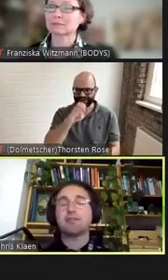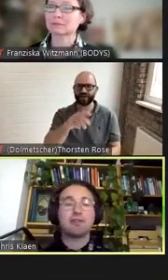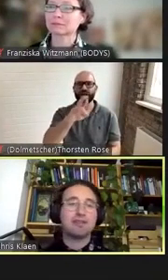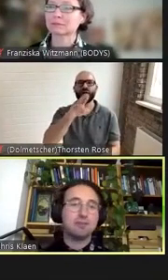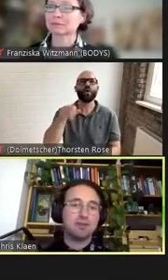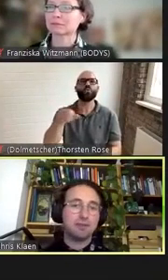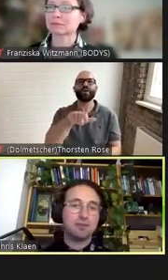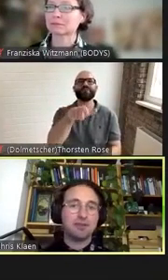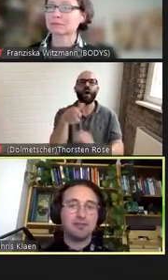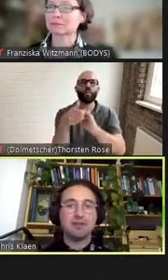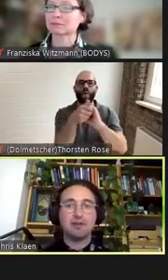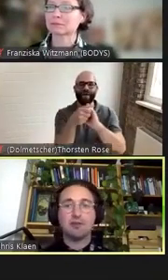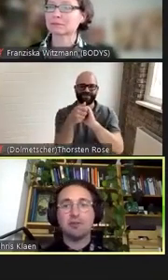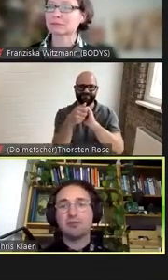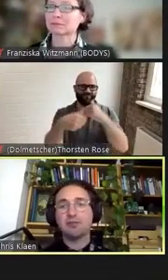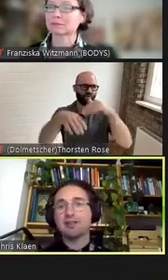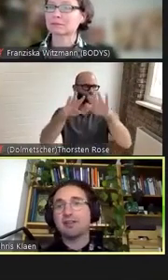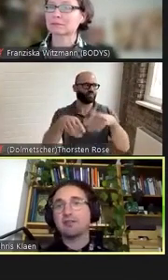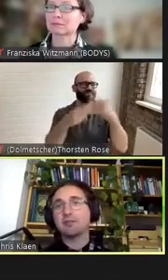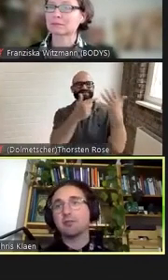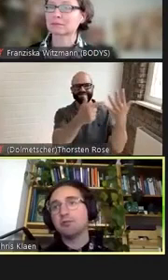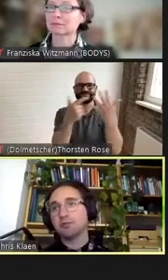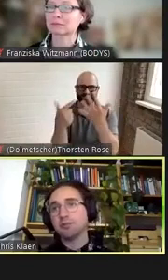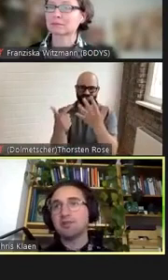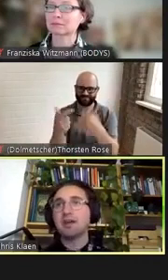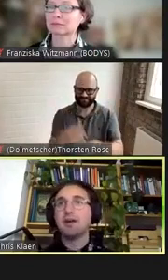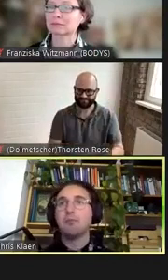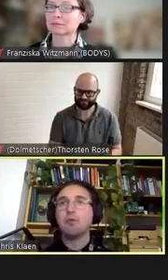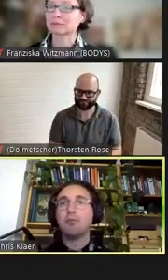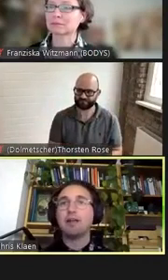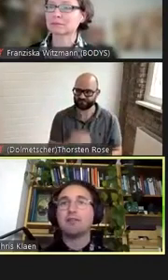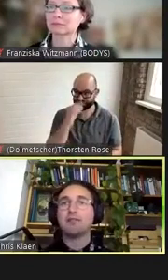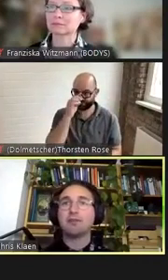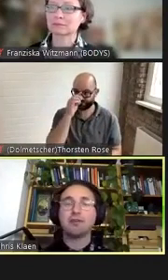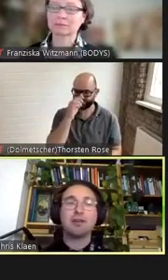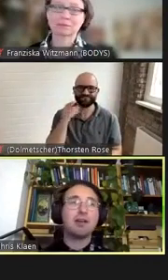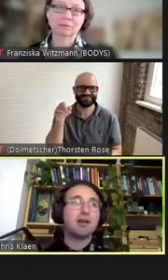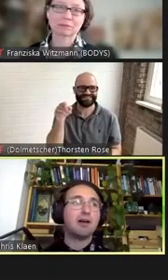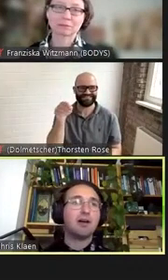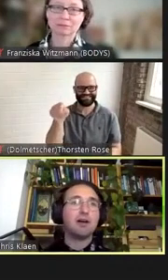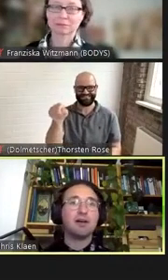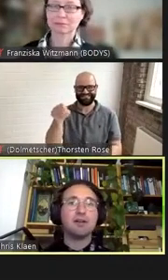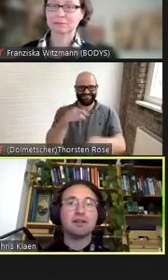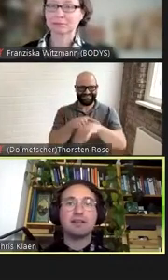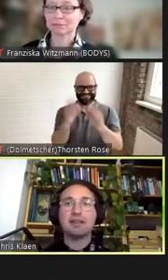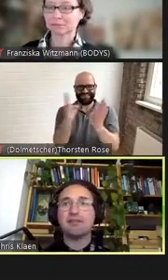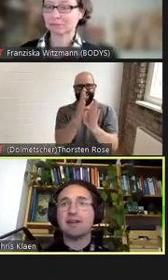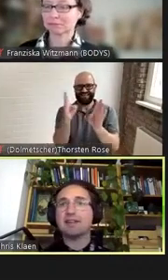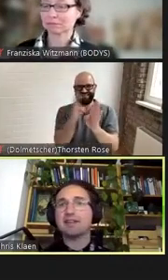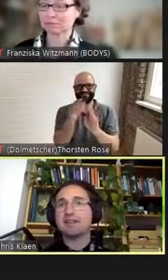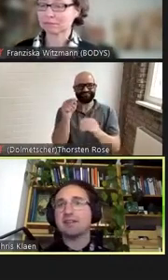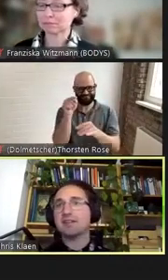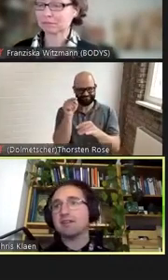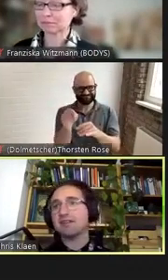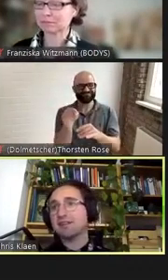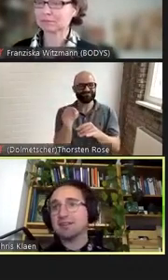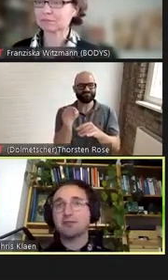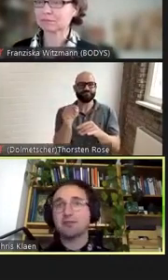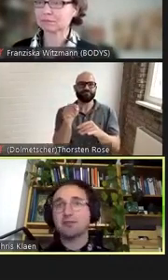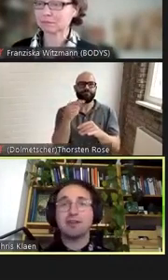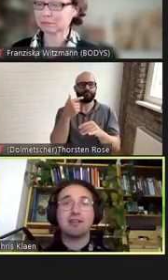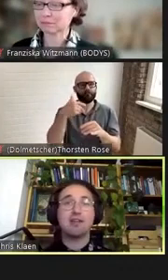1977 wird auch mit so als einen Gründungsmoment von gegenwärtiger